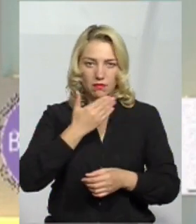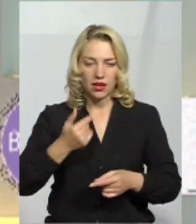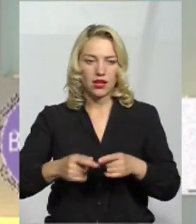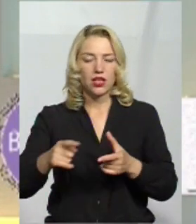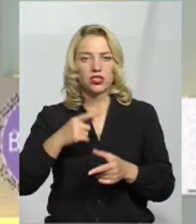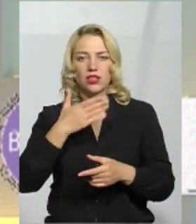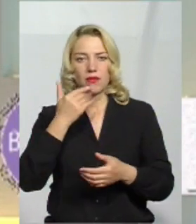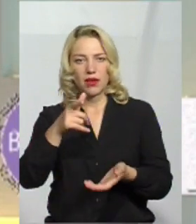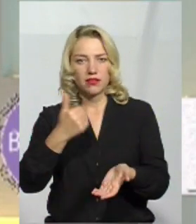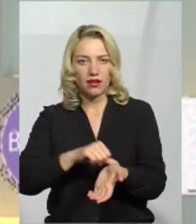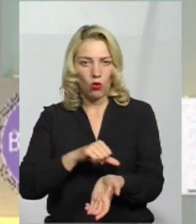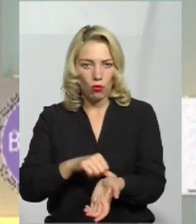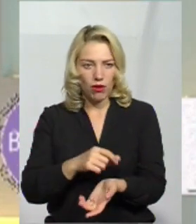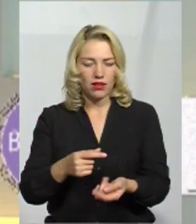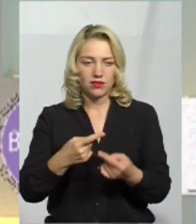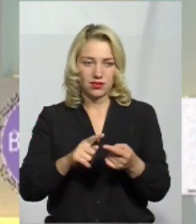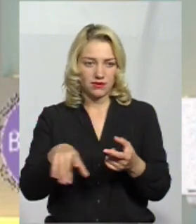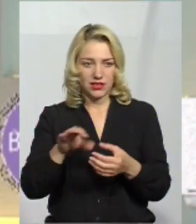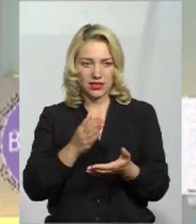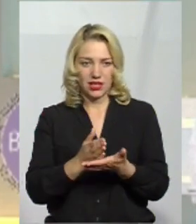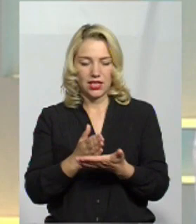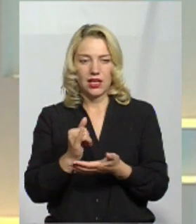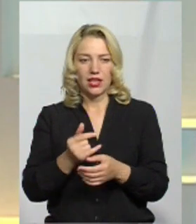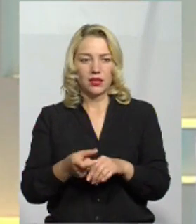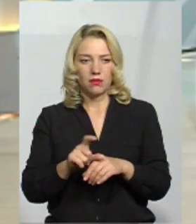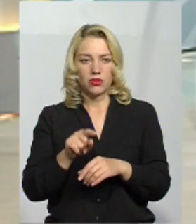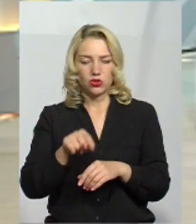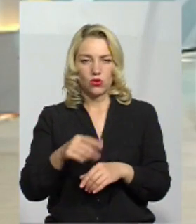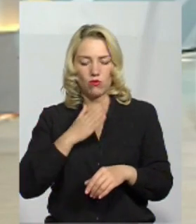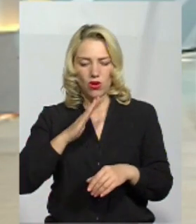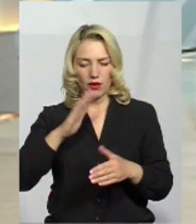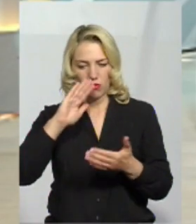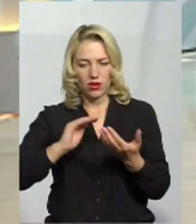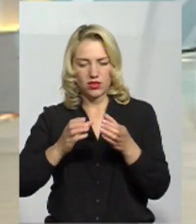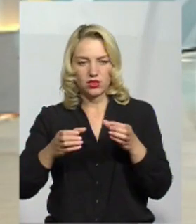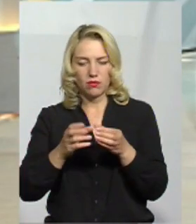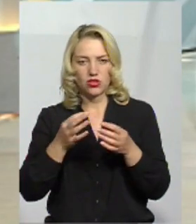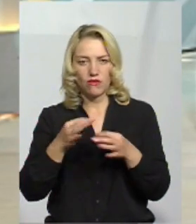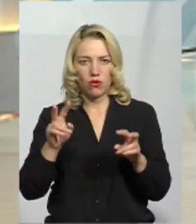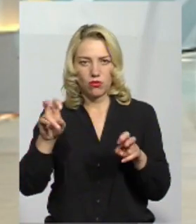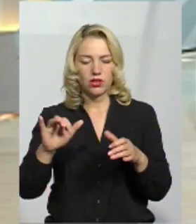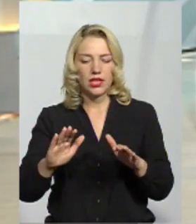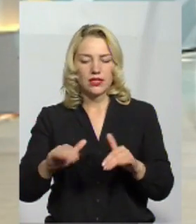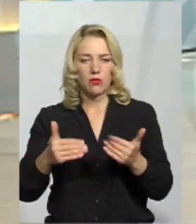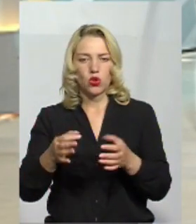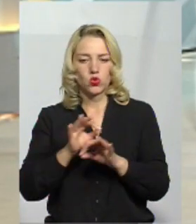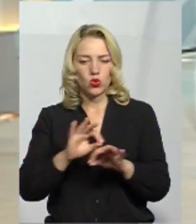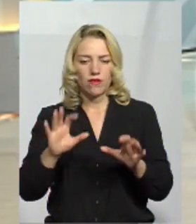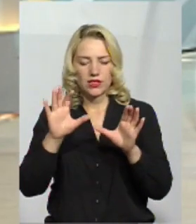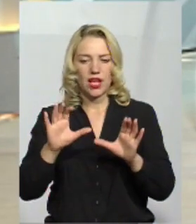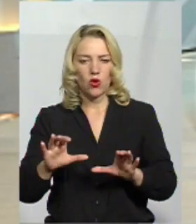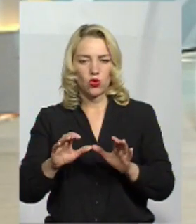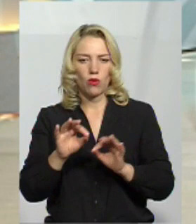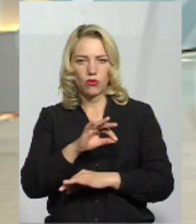чи ви не є наркоманом. Все це є. Більше того, моя партія «Всекронська об'єднана свобода» пропонувала чудовий законопроект по